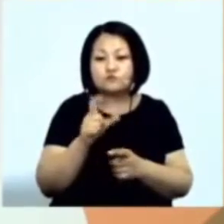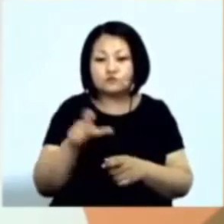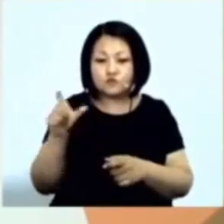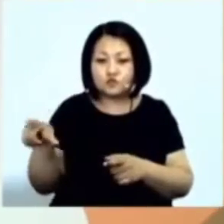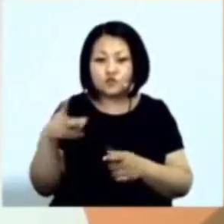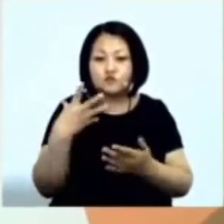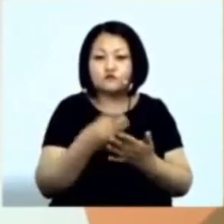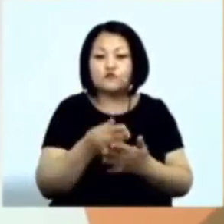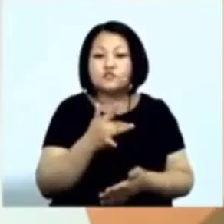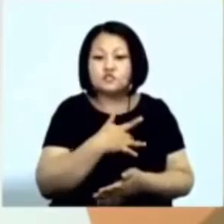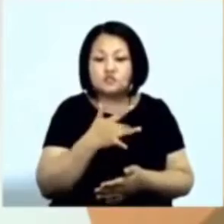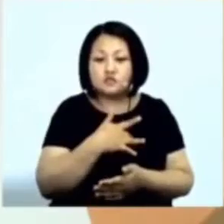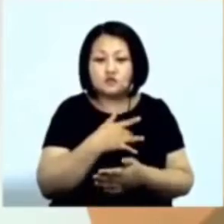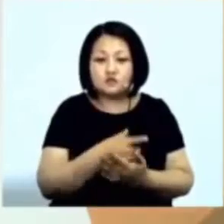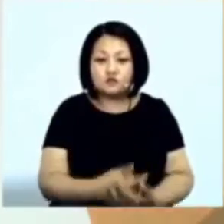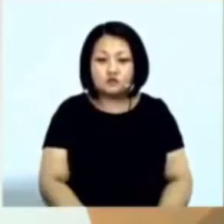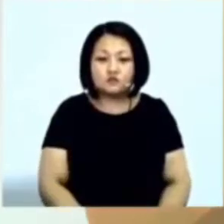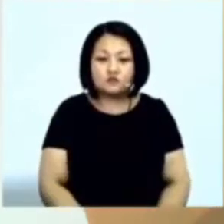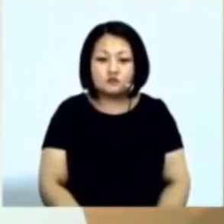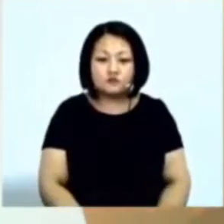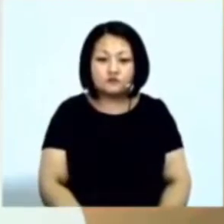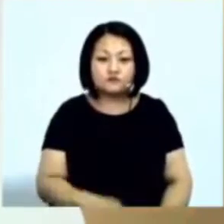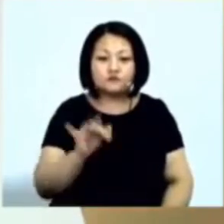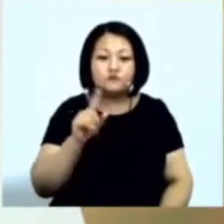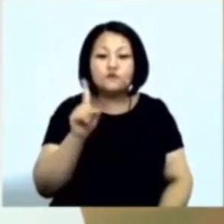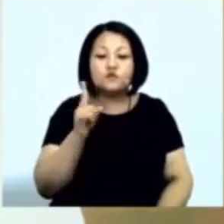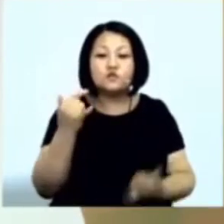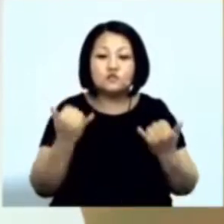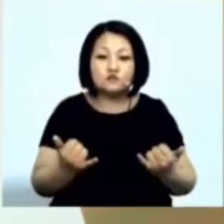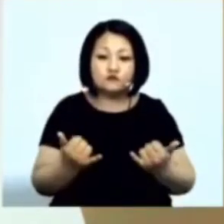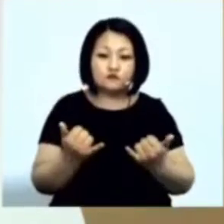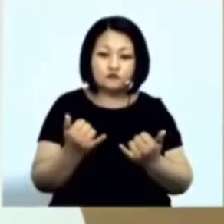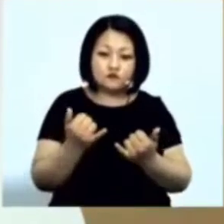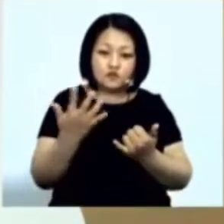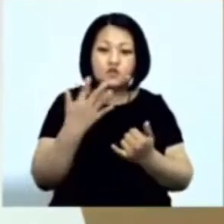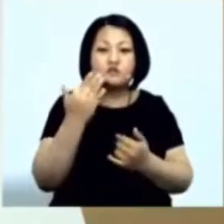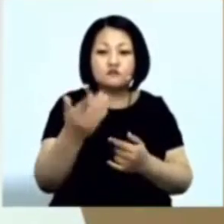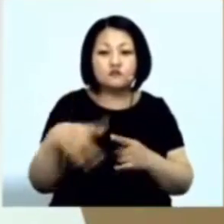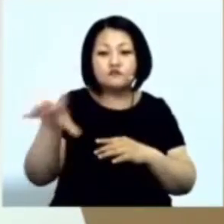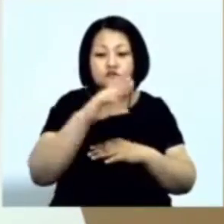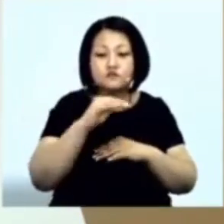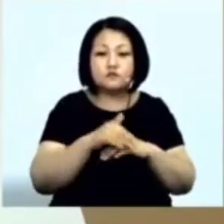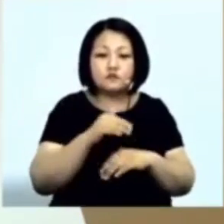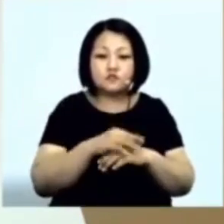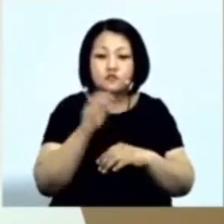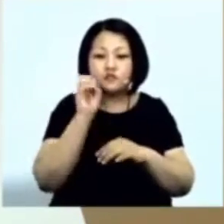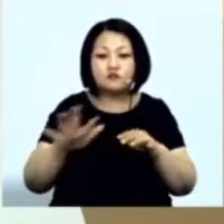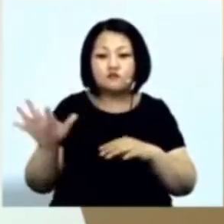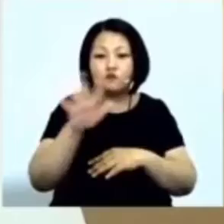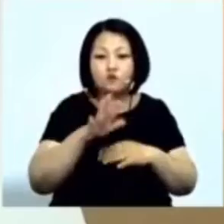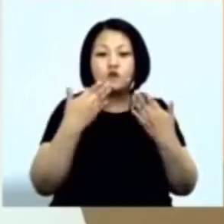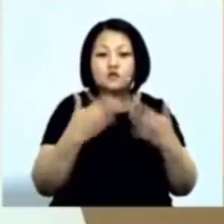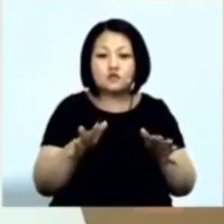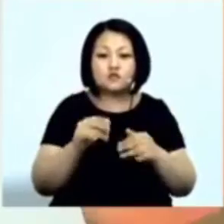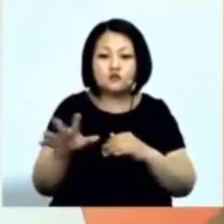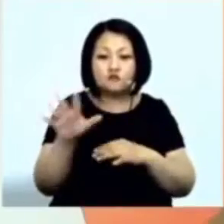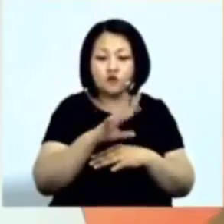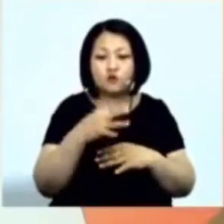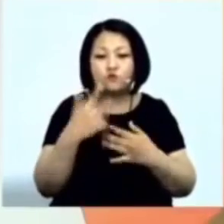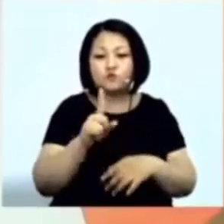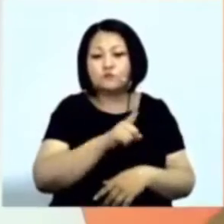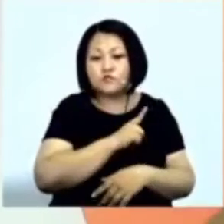сердца Целыми структурами И то, что сегодня Ребята, какие вы молодцы Европа Открыта Европа Уже мастера